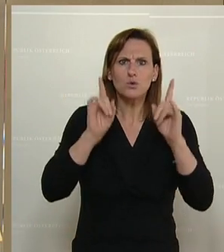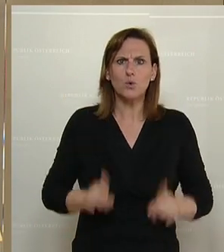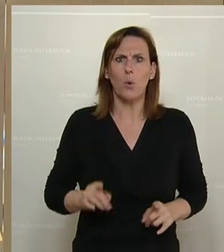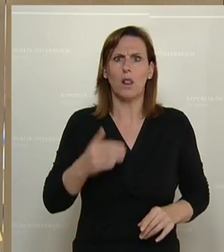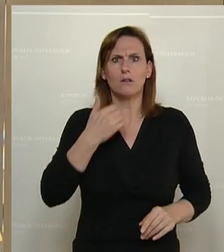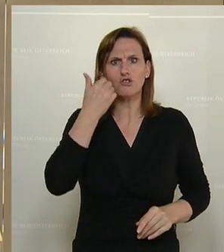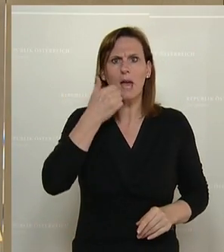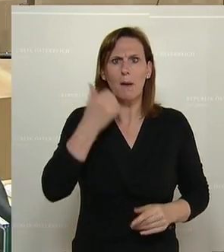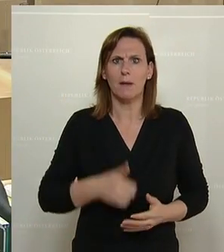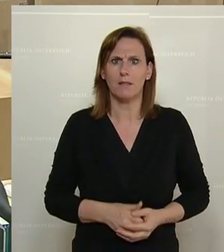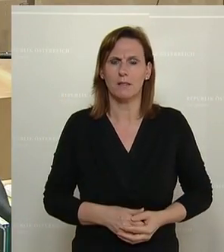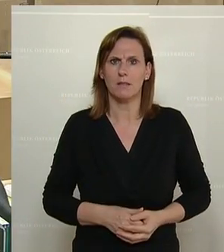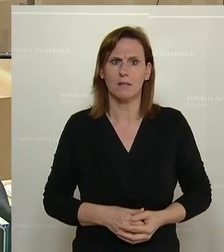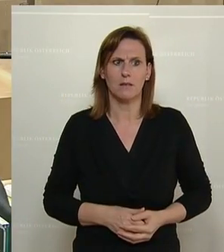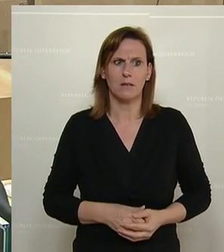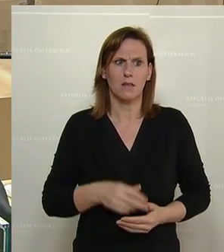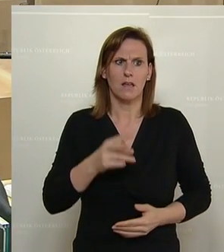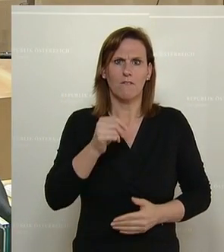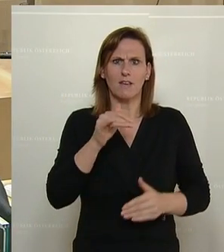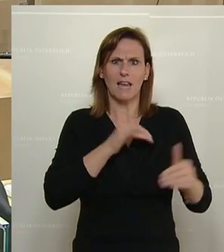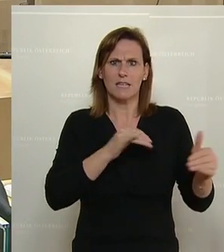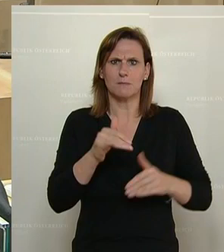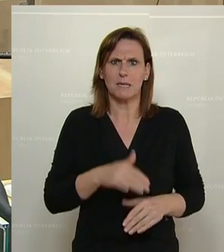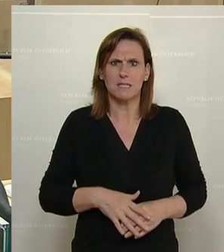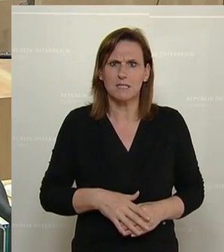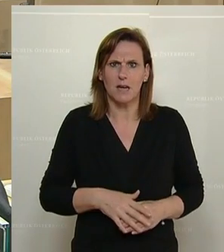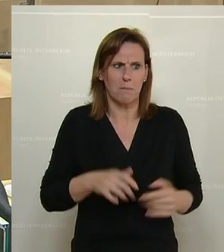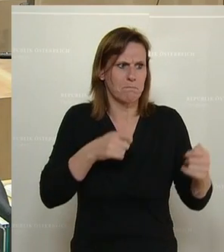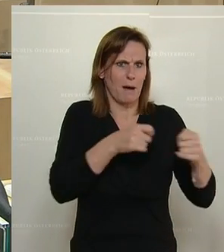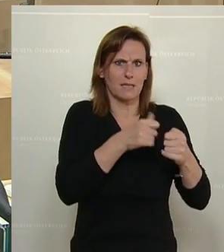schämen. Das ist eines Finanzministers unwürdig.